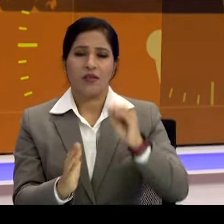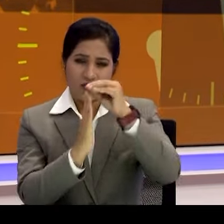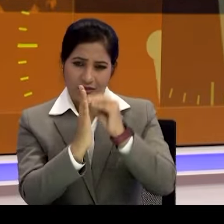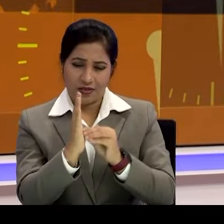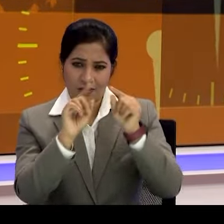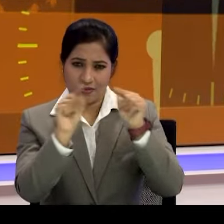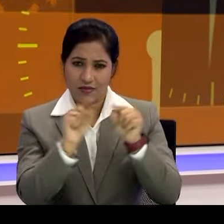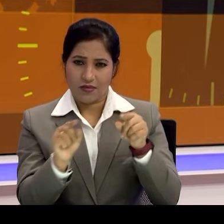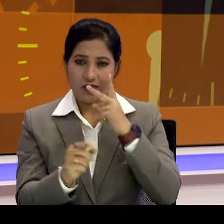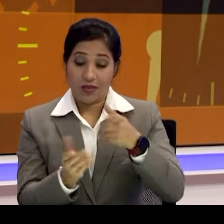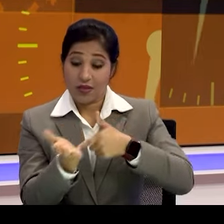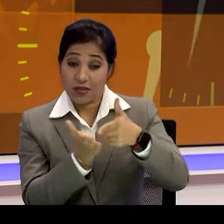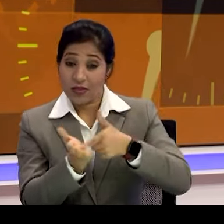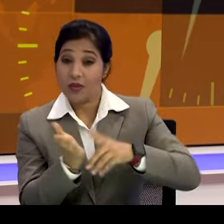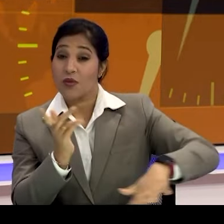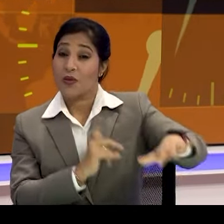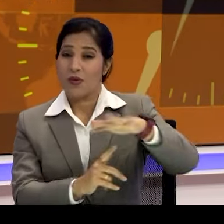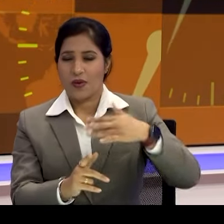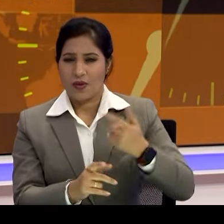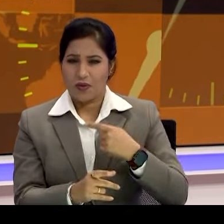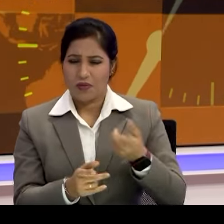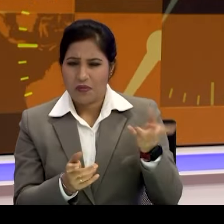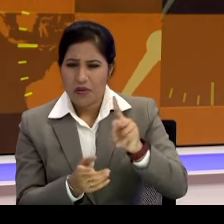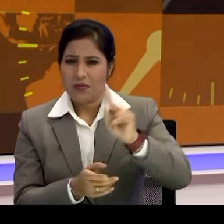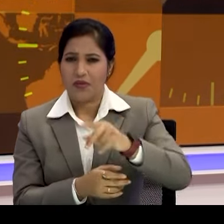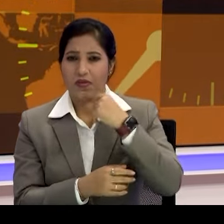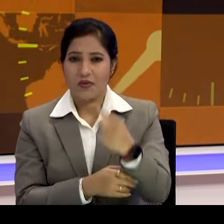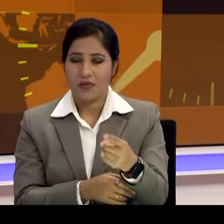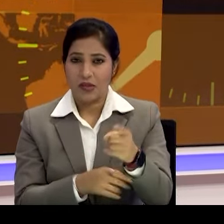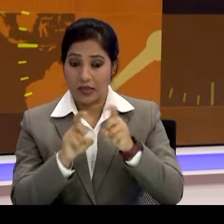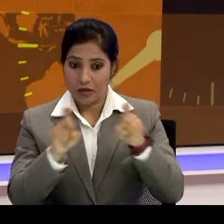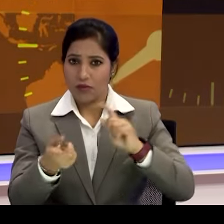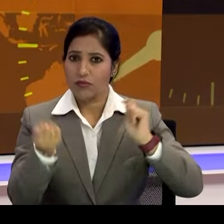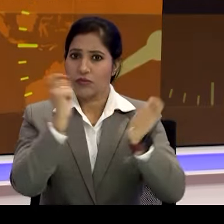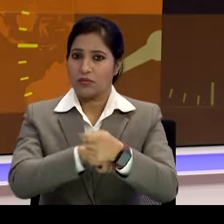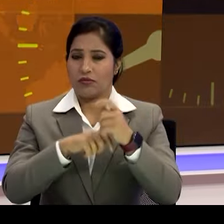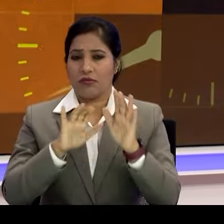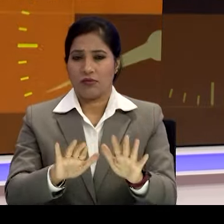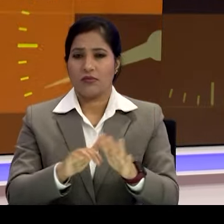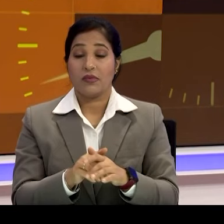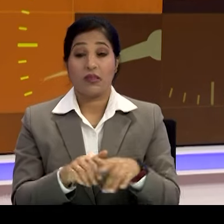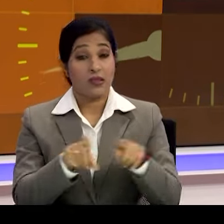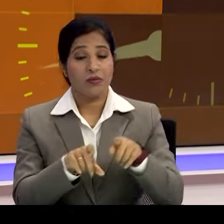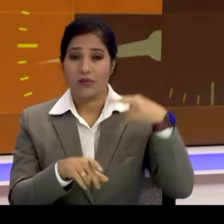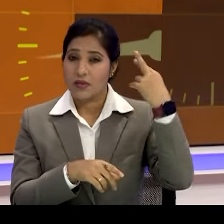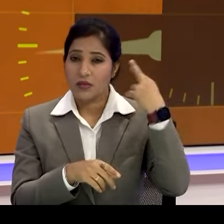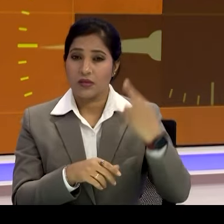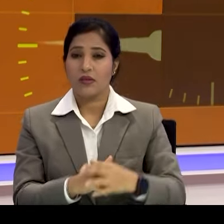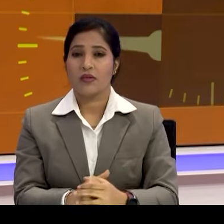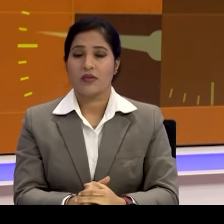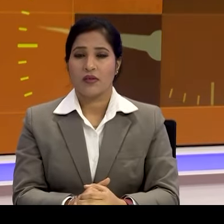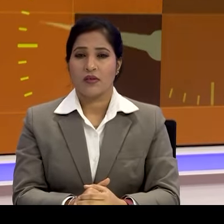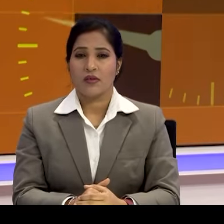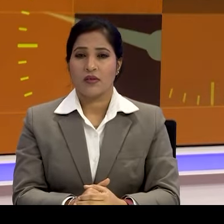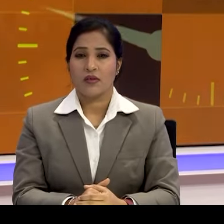यही दिखाये देता है कि किसानों की इंदगी में जो एक major transformative change जाया है उसके कारण उनका गर्मेंट के